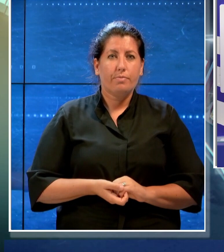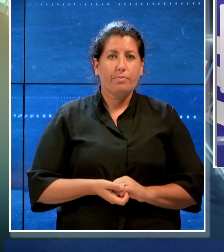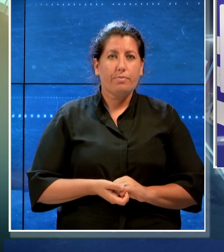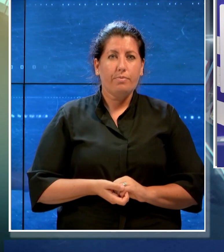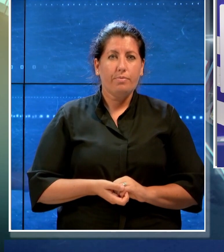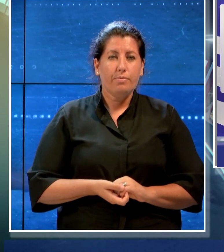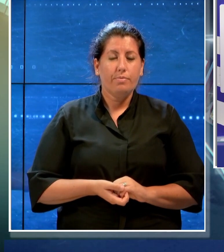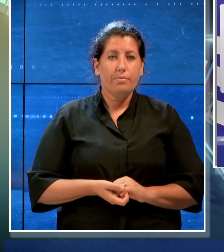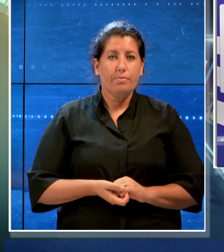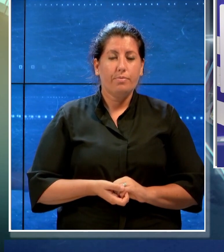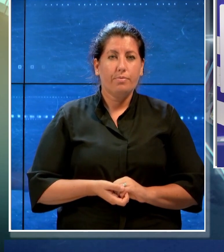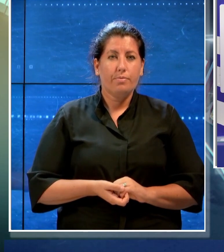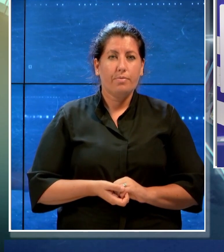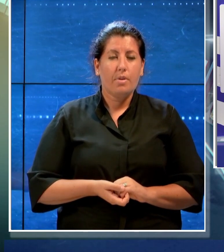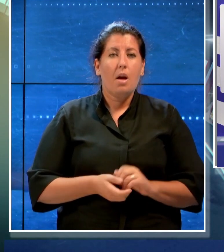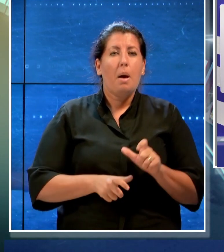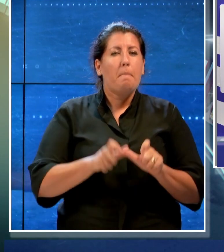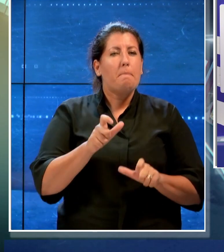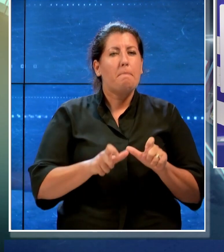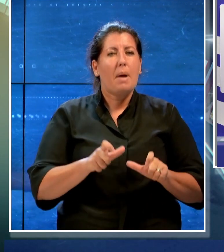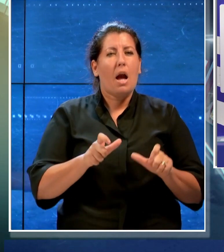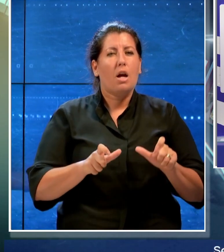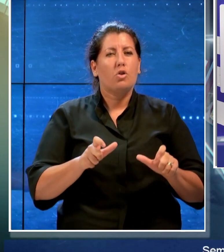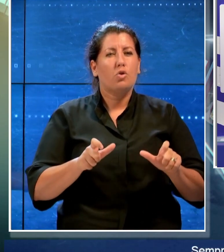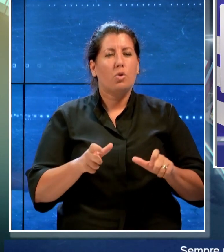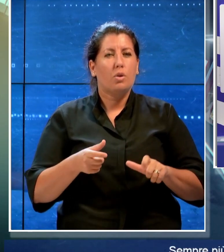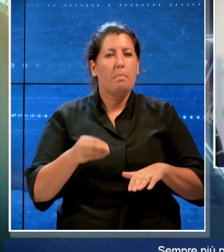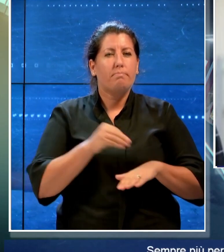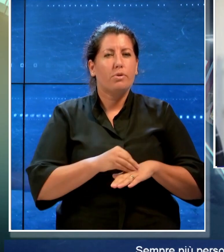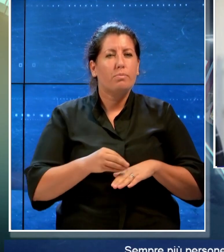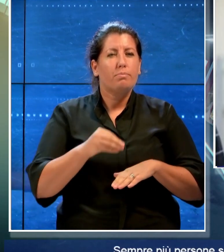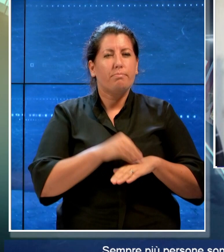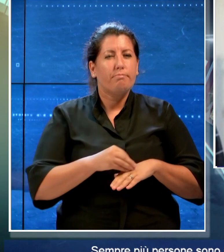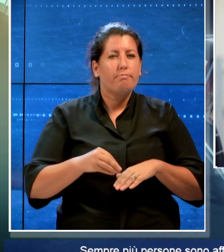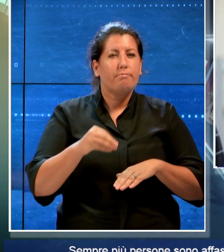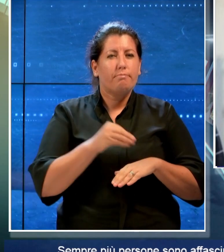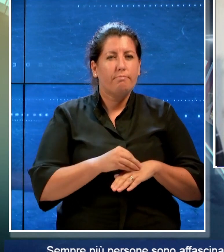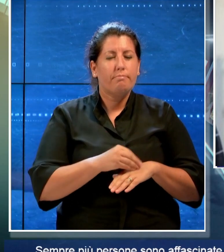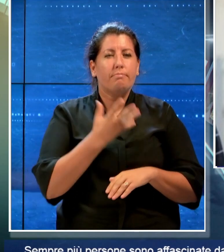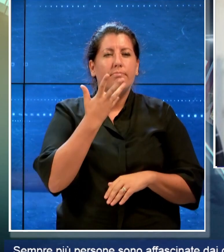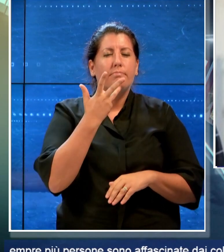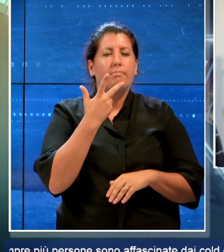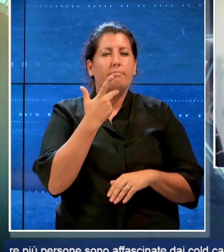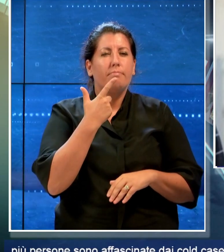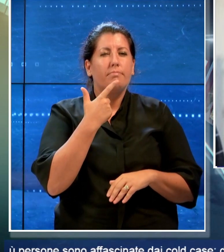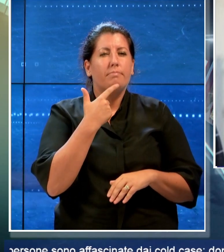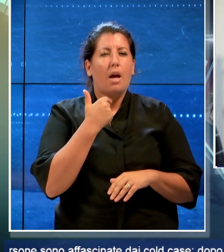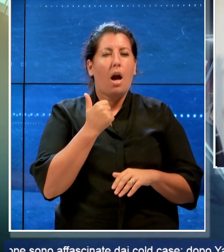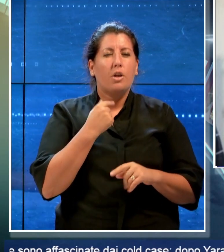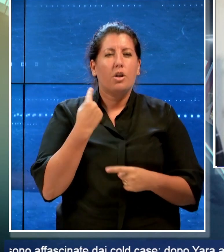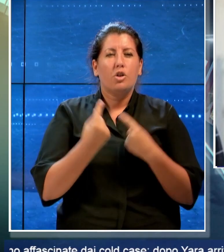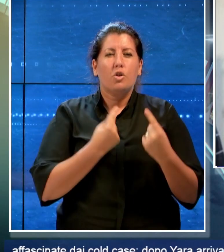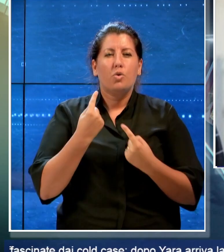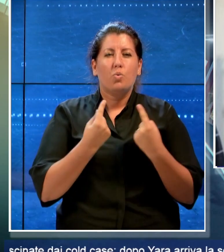Sempre più persone sono affascinate dai cold case dopo Iara arriva la serie su